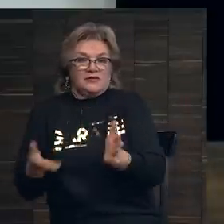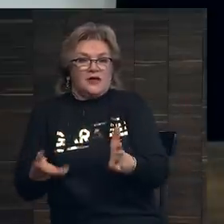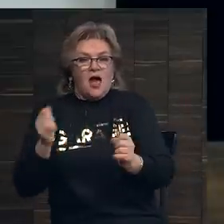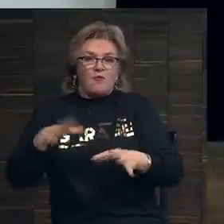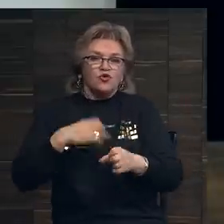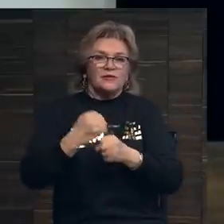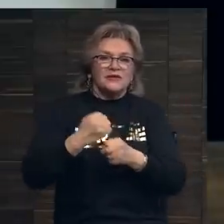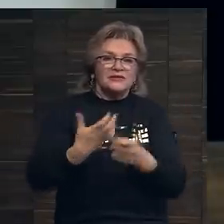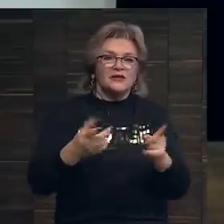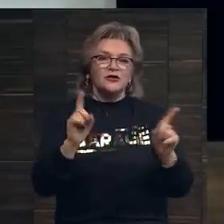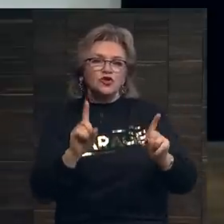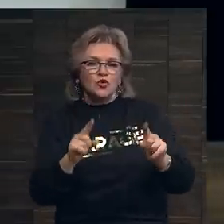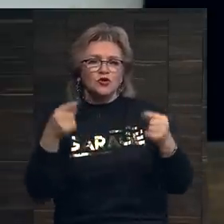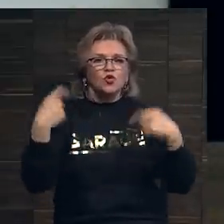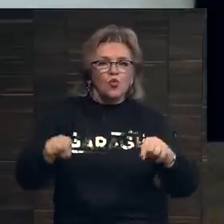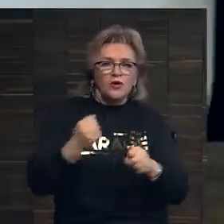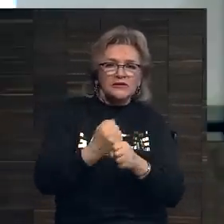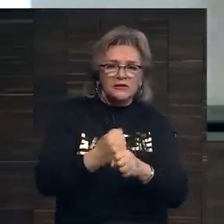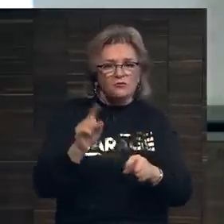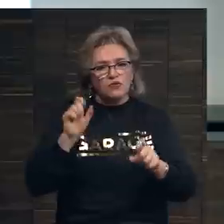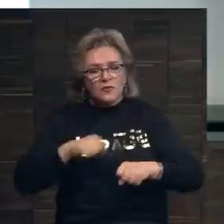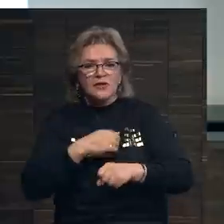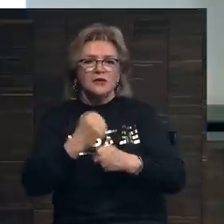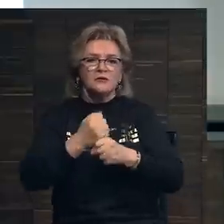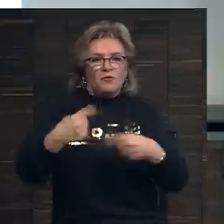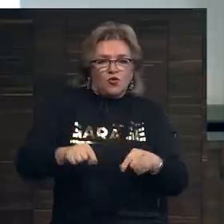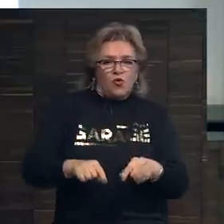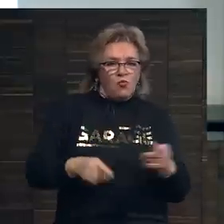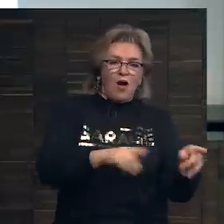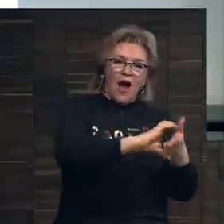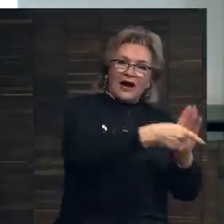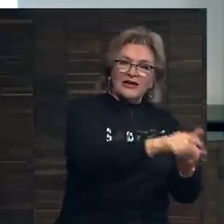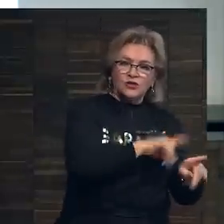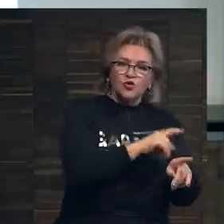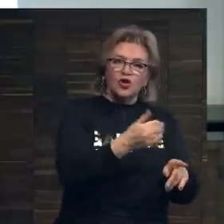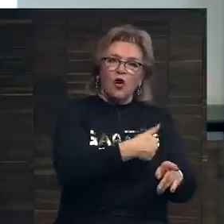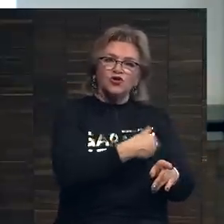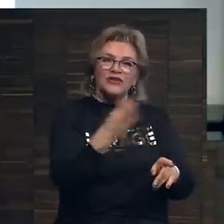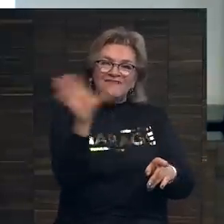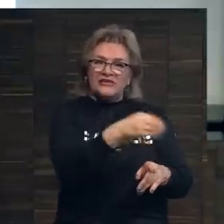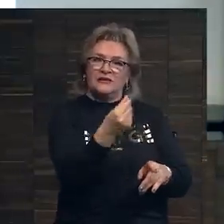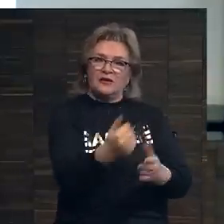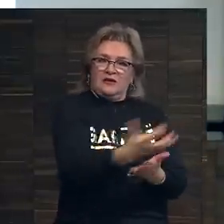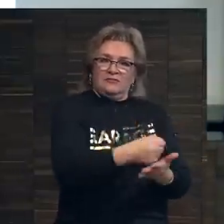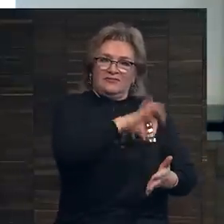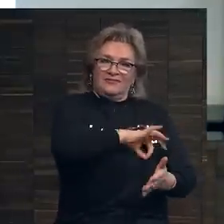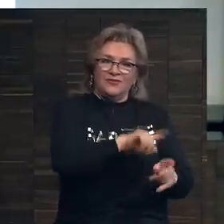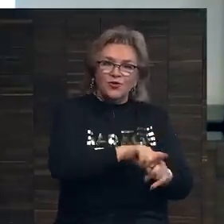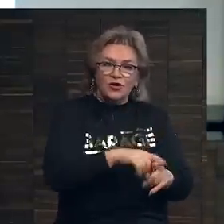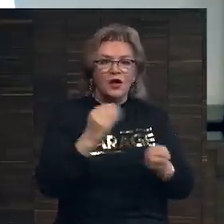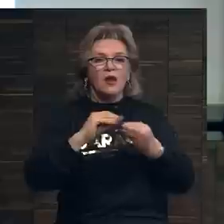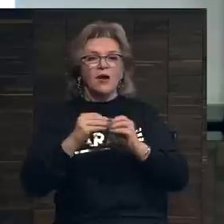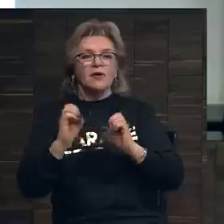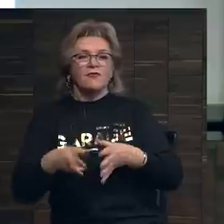или может сделать что-то иное, поступить иначе, галерист тоже хочет получить эти деньги. Но проблема в том,